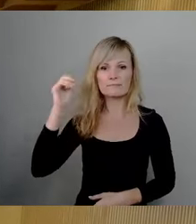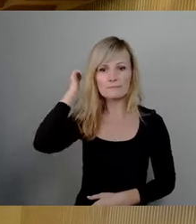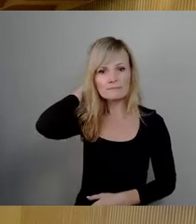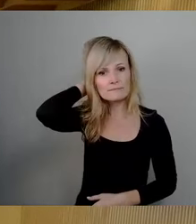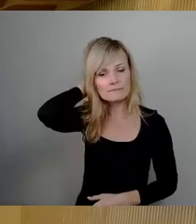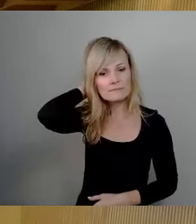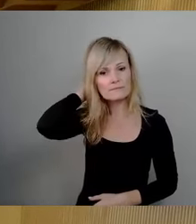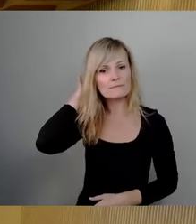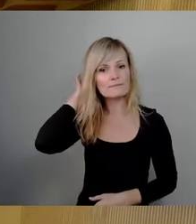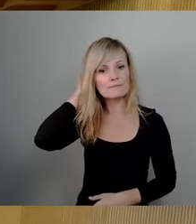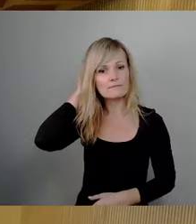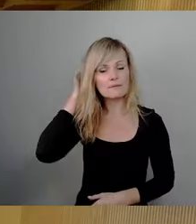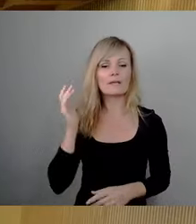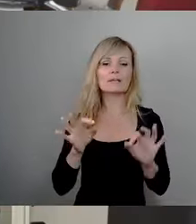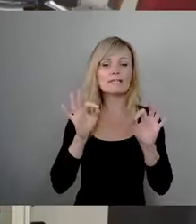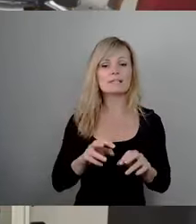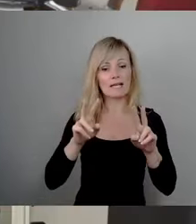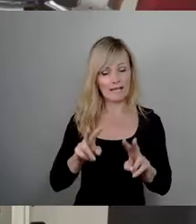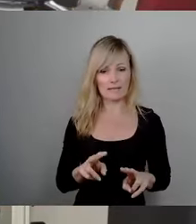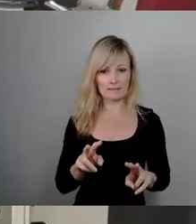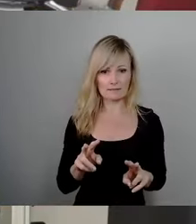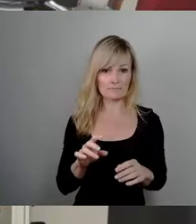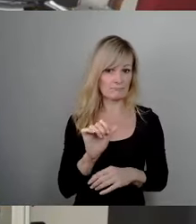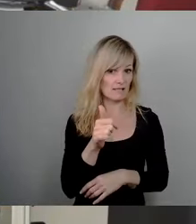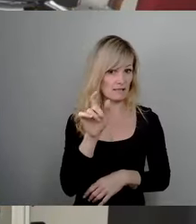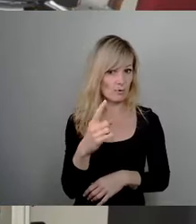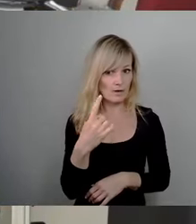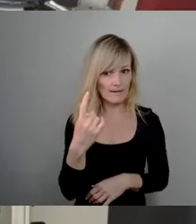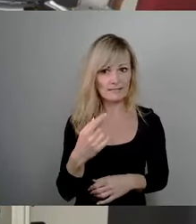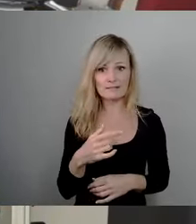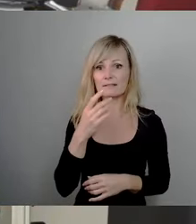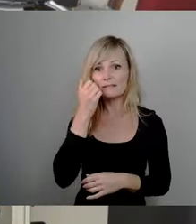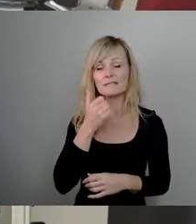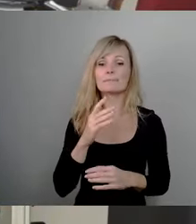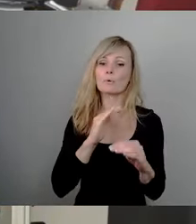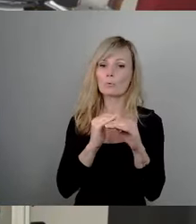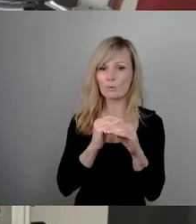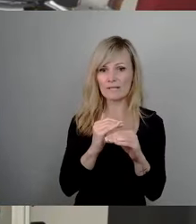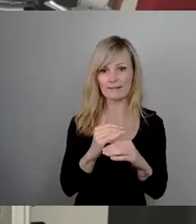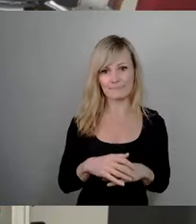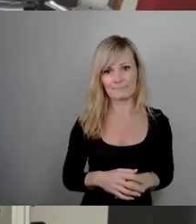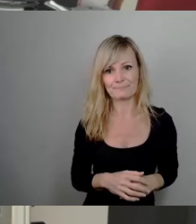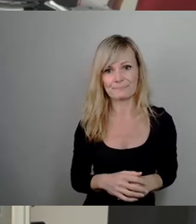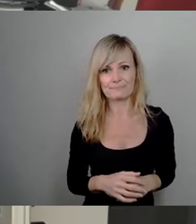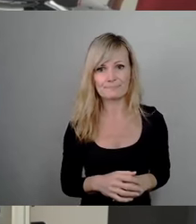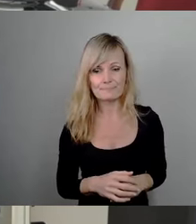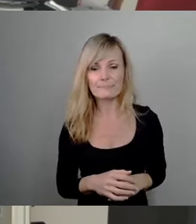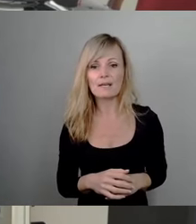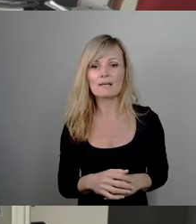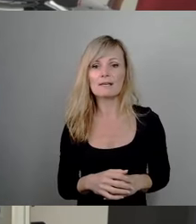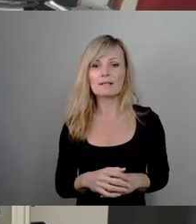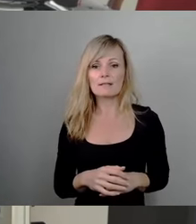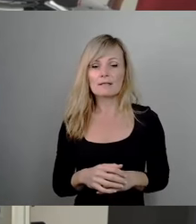Ja, sehr geehrter Herr Erster Bürgermeister, liebe Kolleginnen und Kollegen, ich habe mich in der Fraktionsrunde bewusst